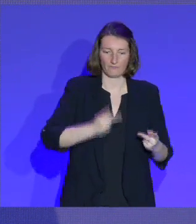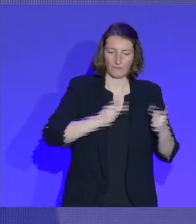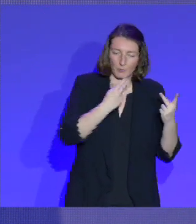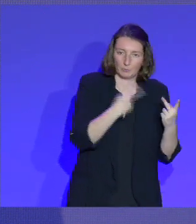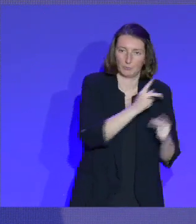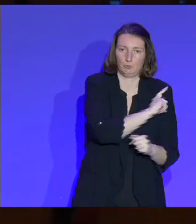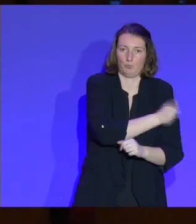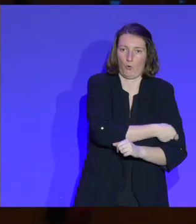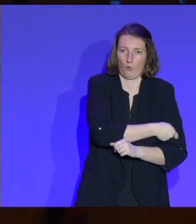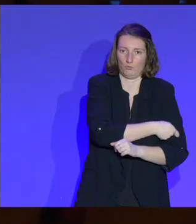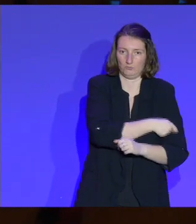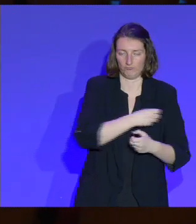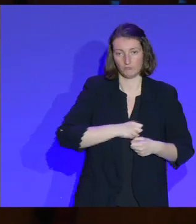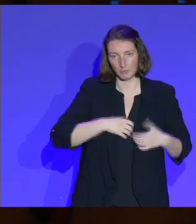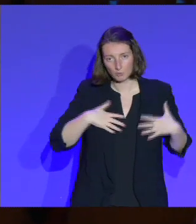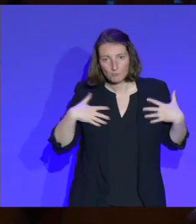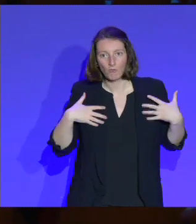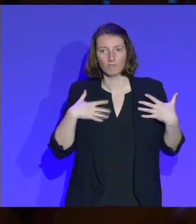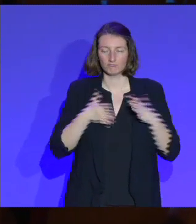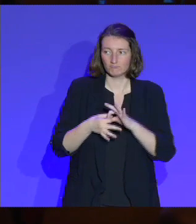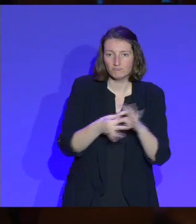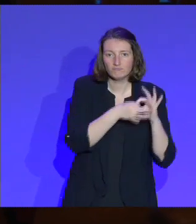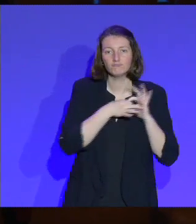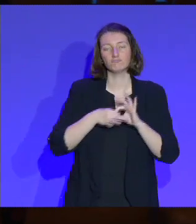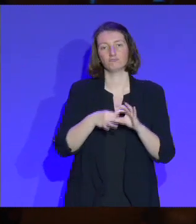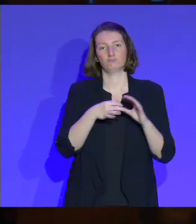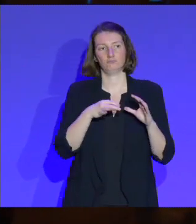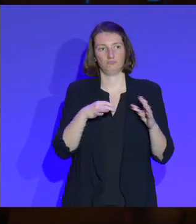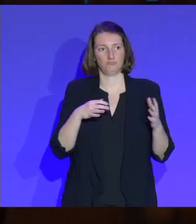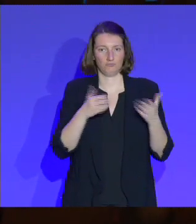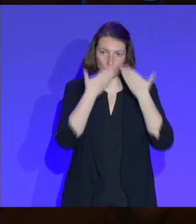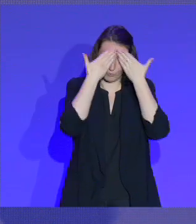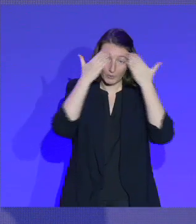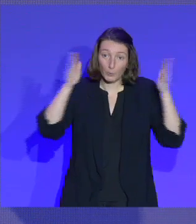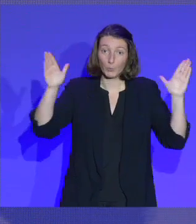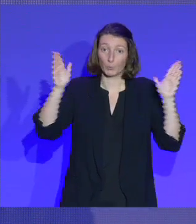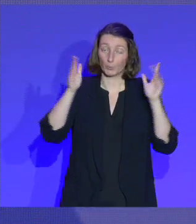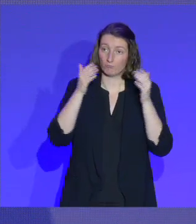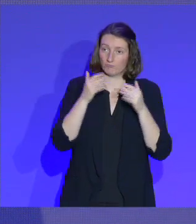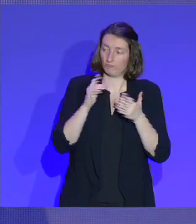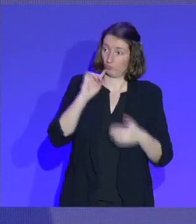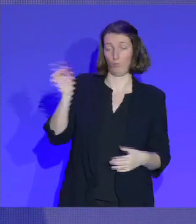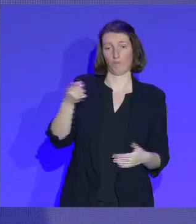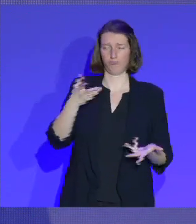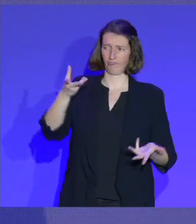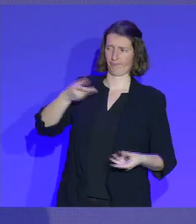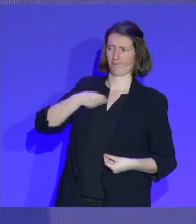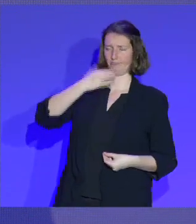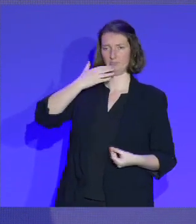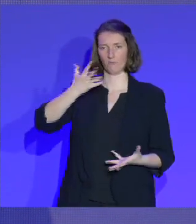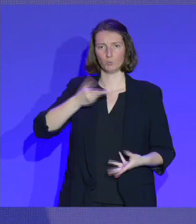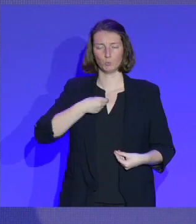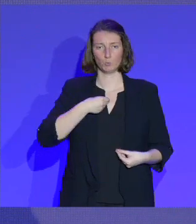valeurs du sport, d'épanouissement, de solidarité, d'ouverture à toutes et à tous et